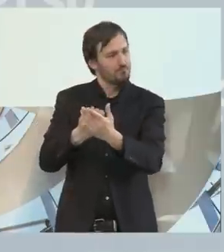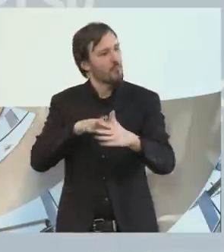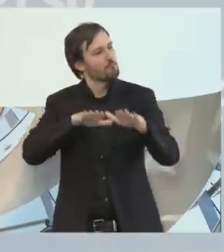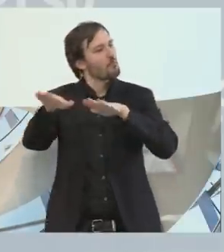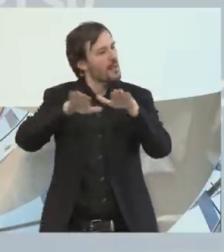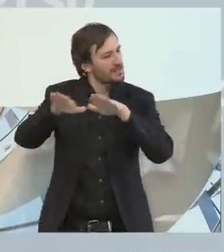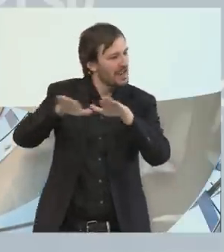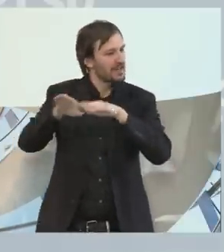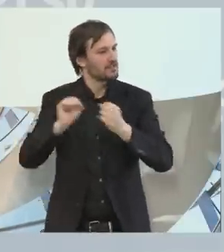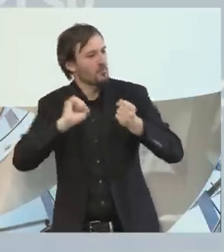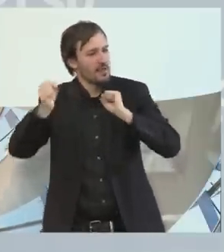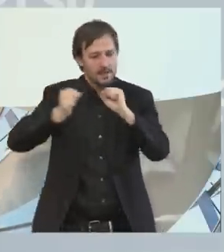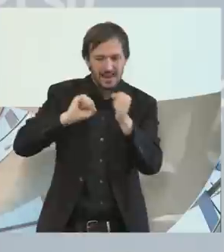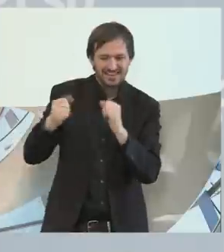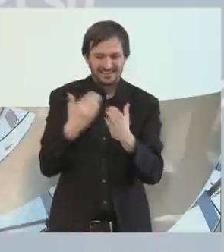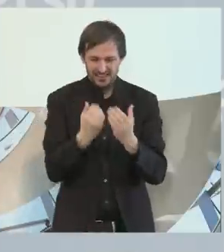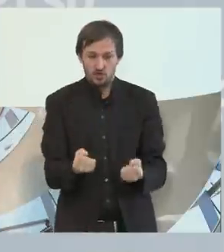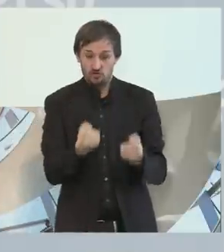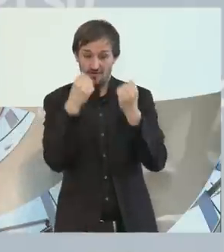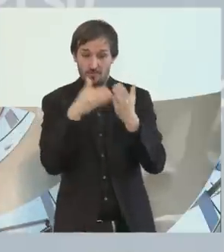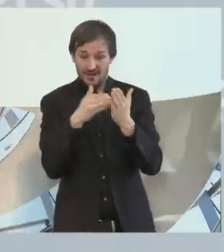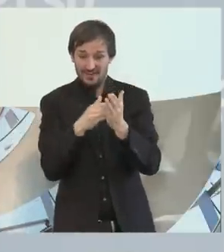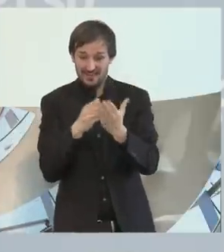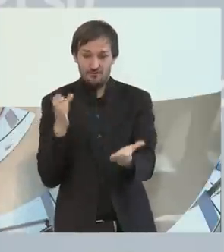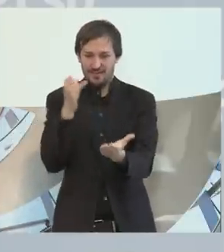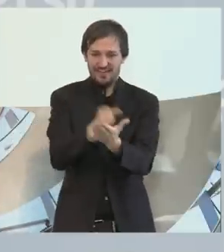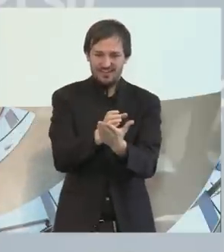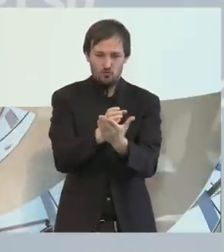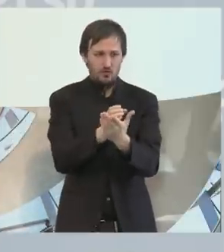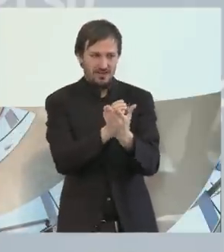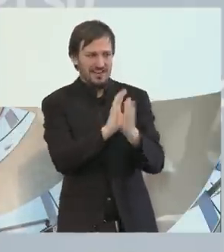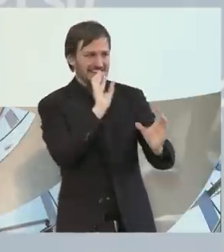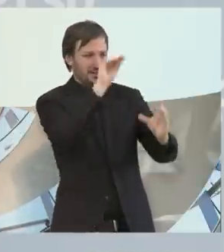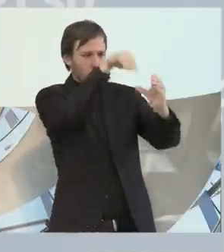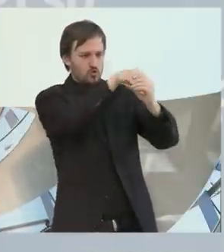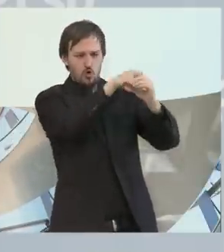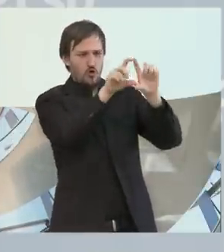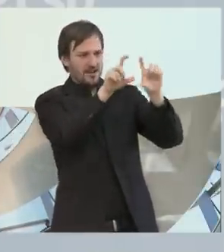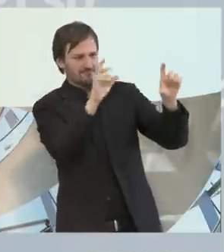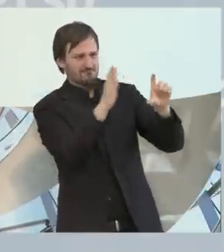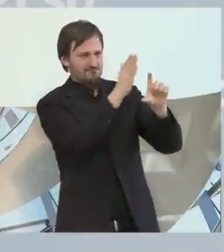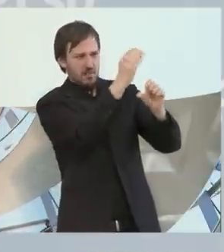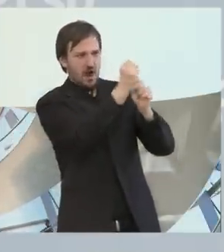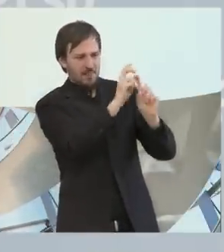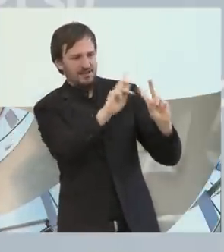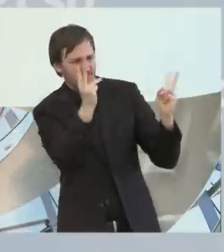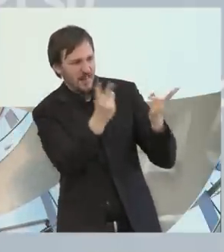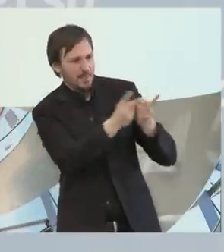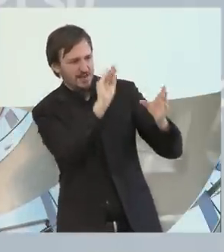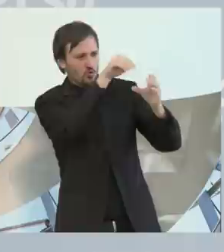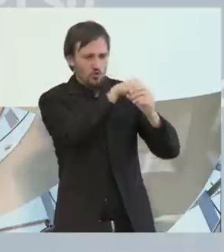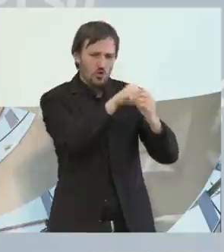Vertretungen in besonderer Weise den Interessen einer inklusionsorientierten Arbeitswelt